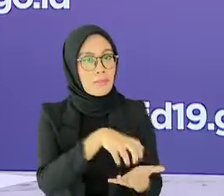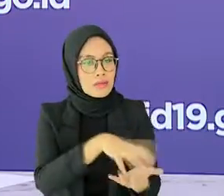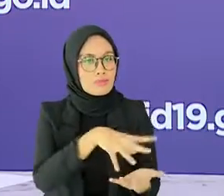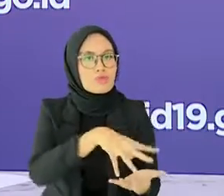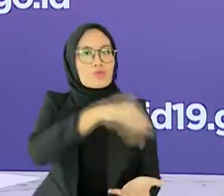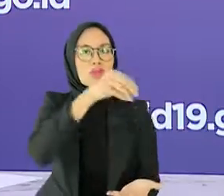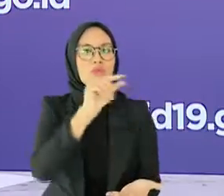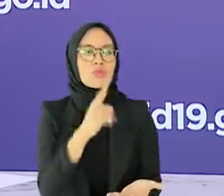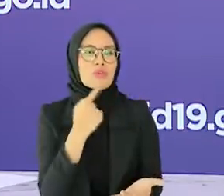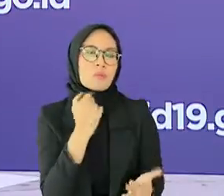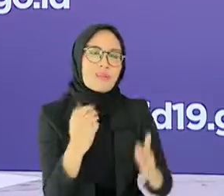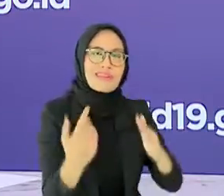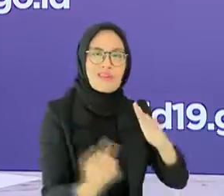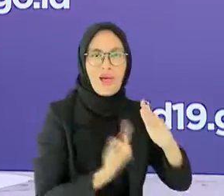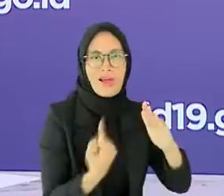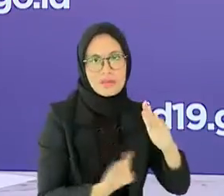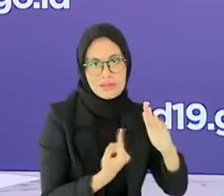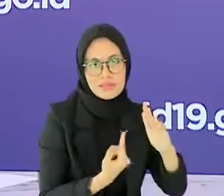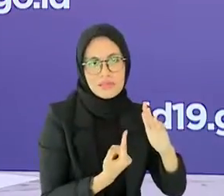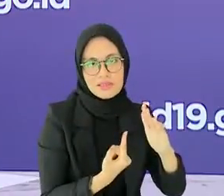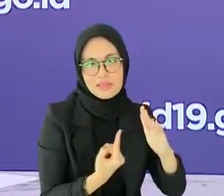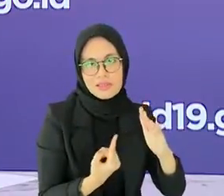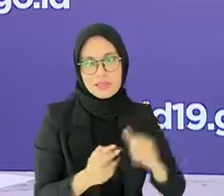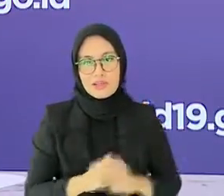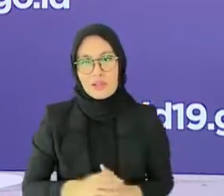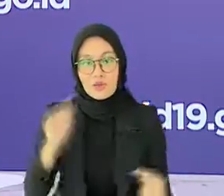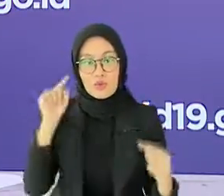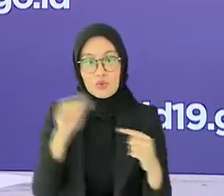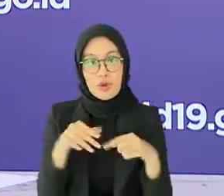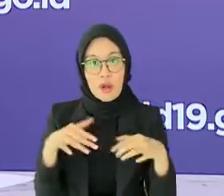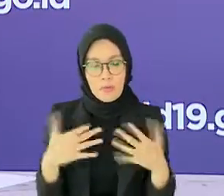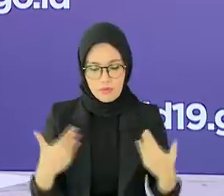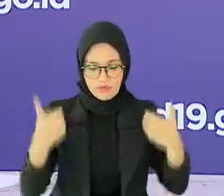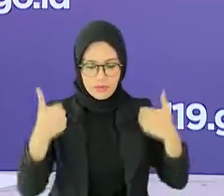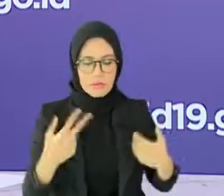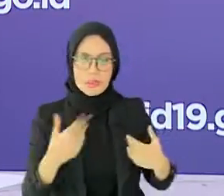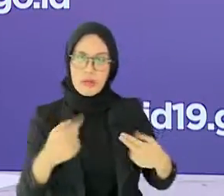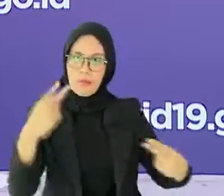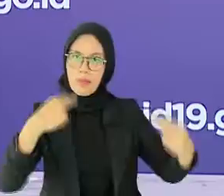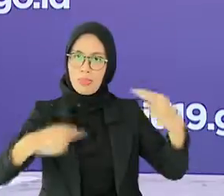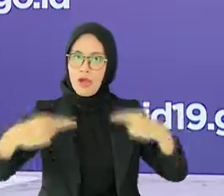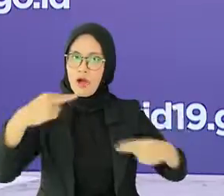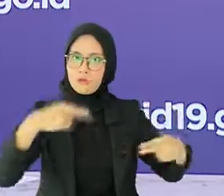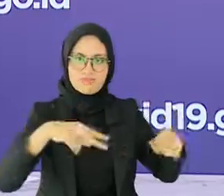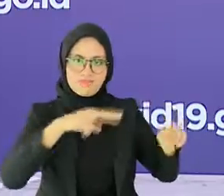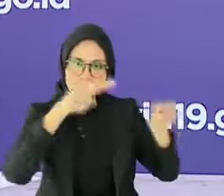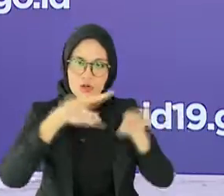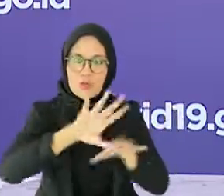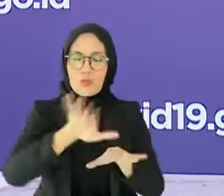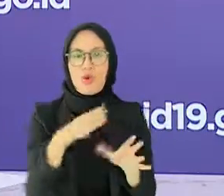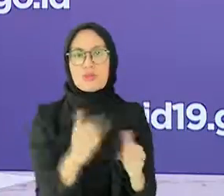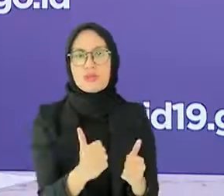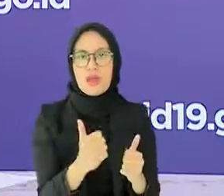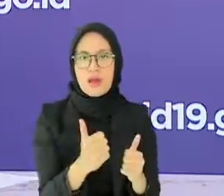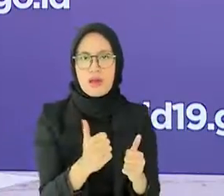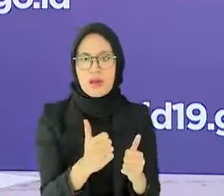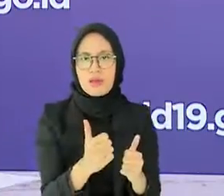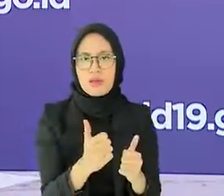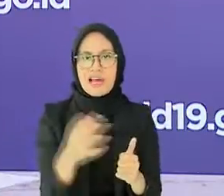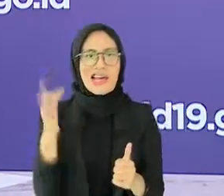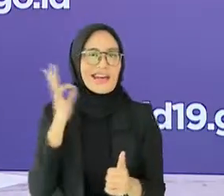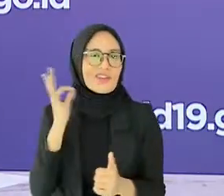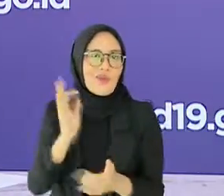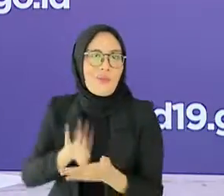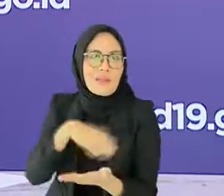melakukan isolasi mandiri, agar kondisinya dapat dipantau, dapat menimalkan risiko kematian.